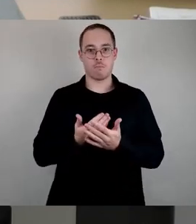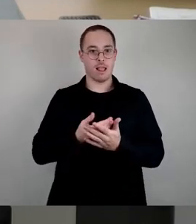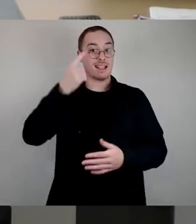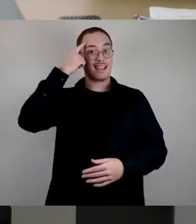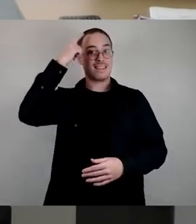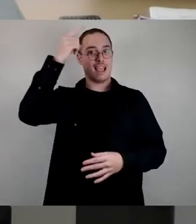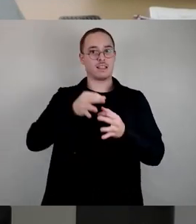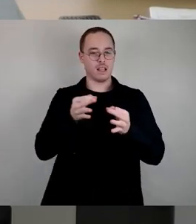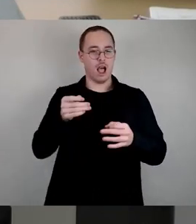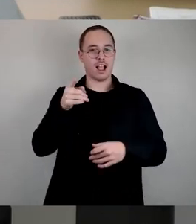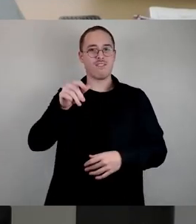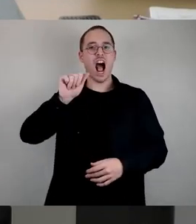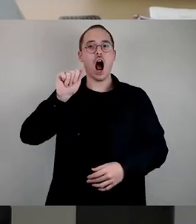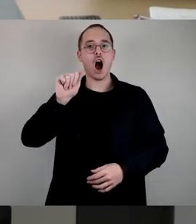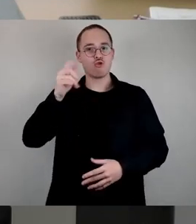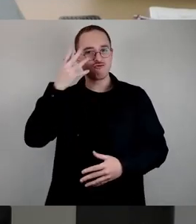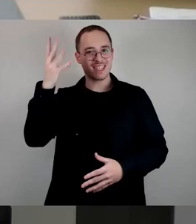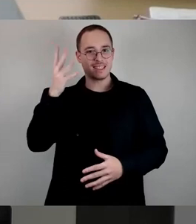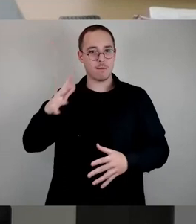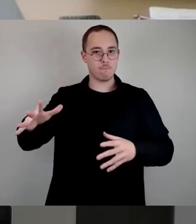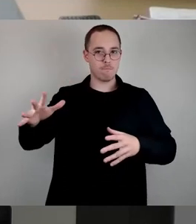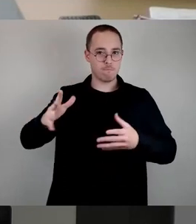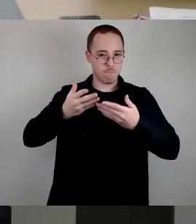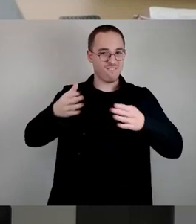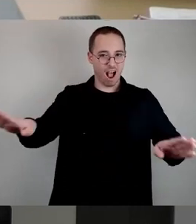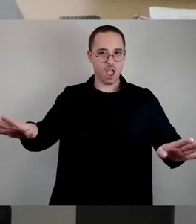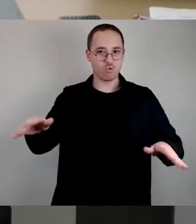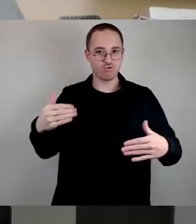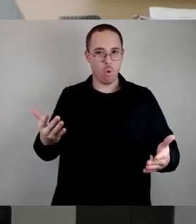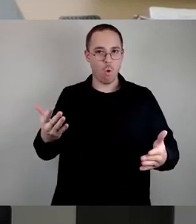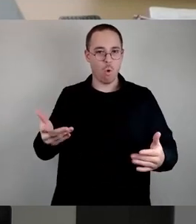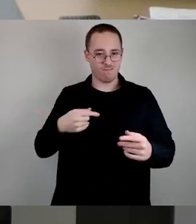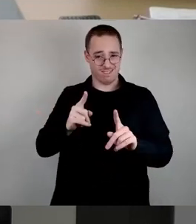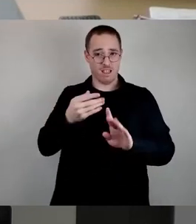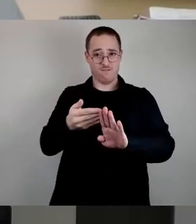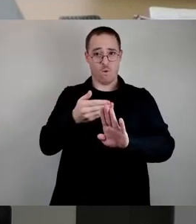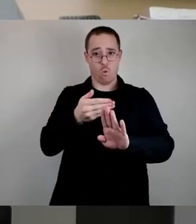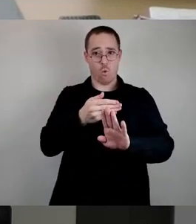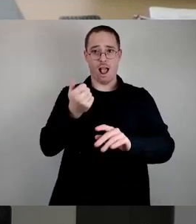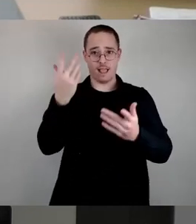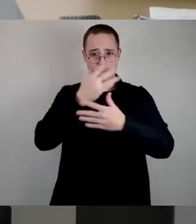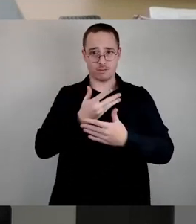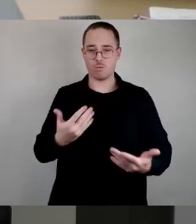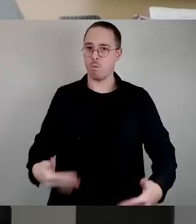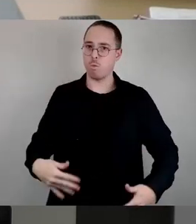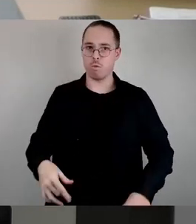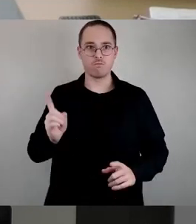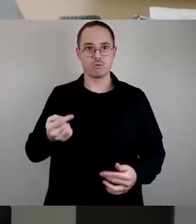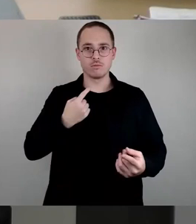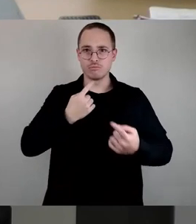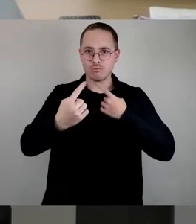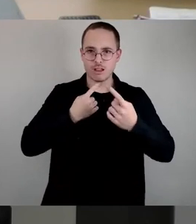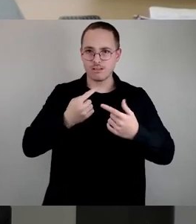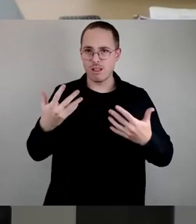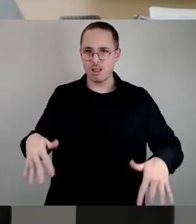Auschwitz über Antisemitismus und Bedrohung jüdischen Lebens in unserer Gesellschaft hier reden müssen. Haben wir denn so gar nichts aus unserer